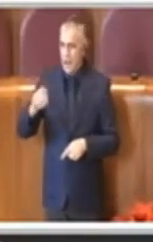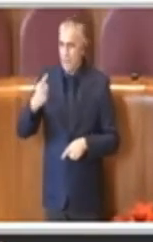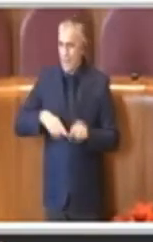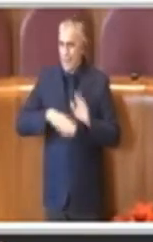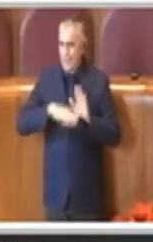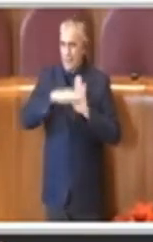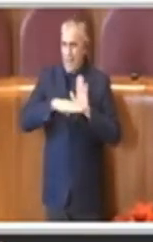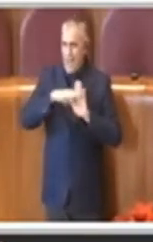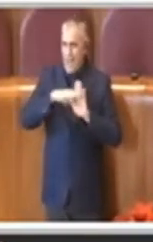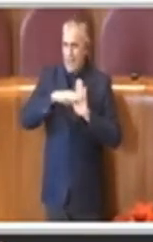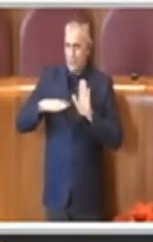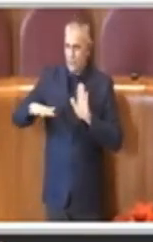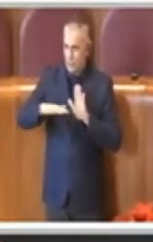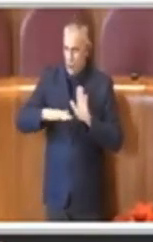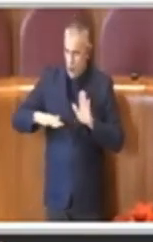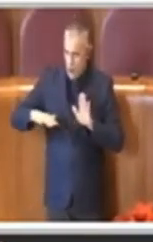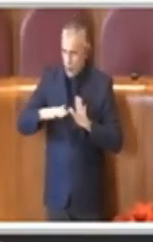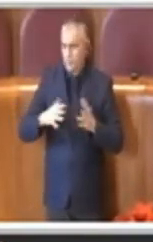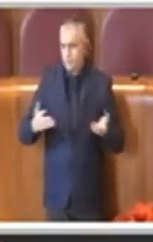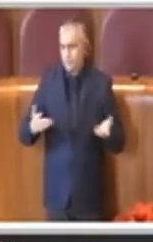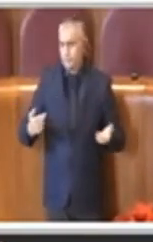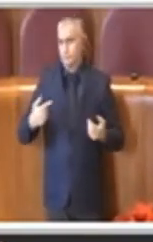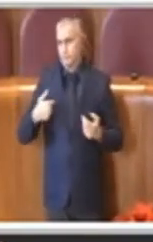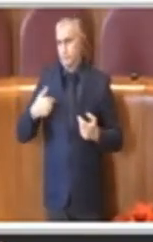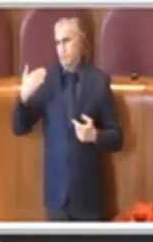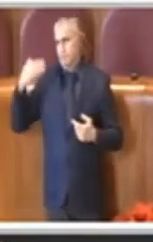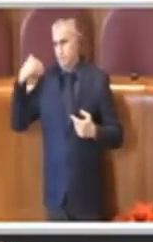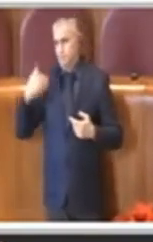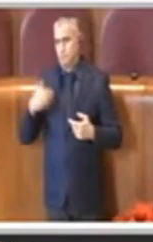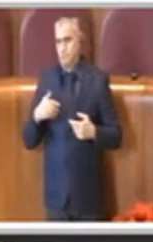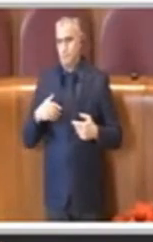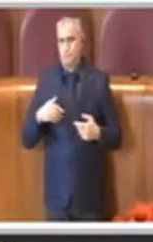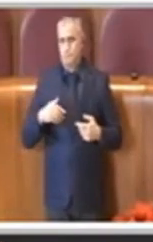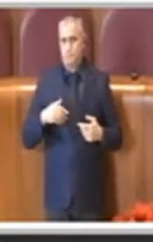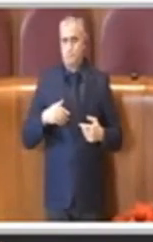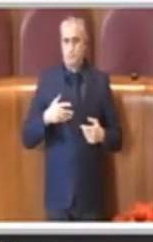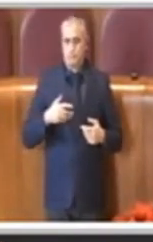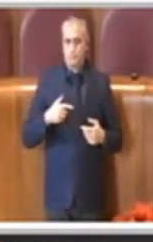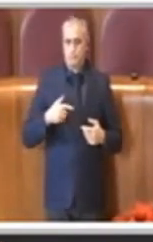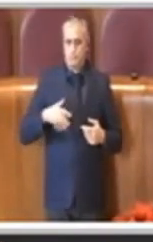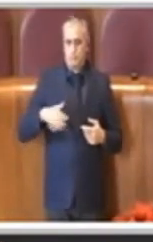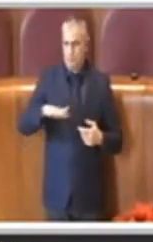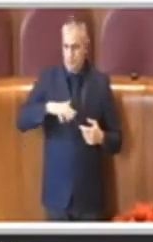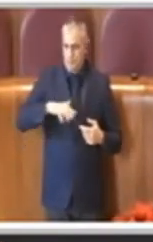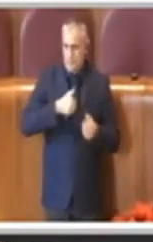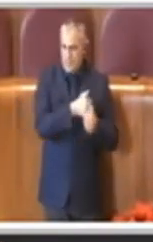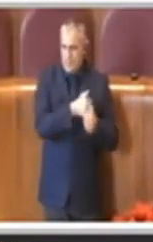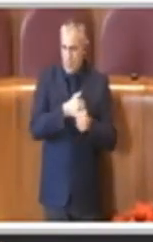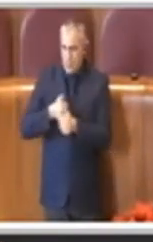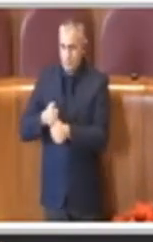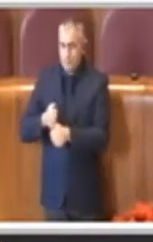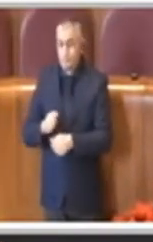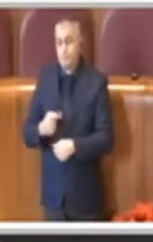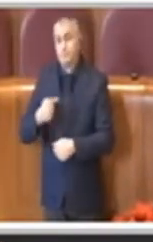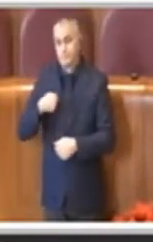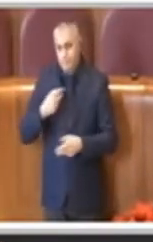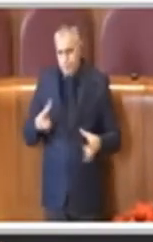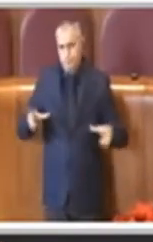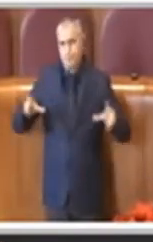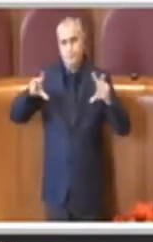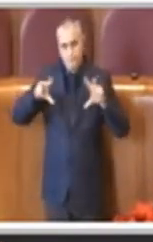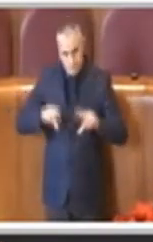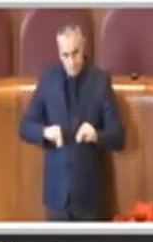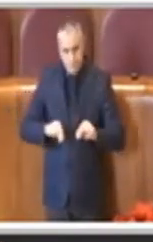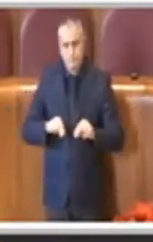zona abbiamo seguito diversi argomenti. Volevo sottolineare anche io l'importante lavoro